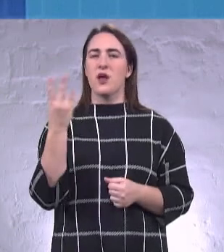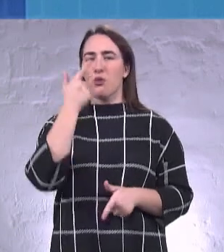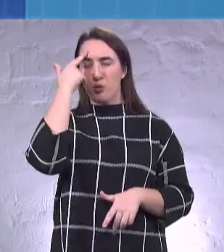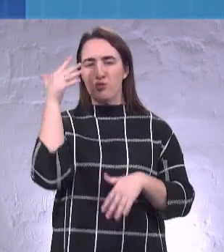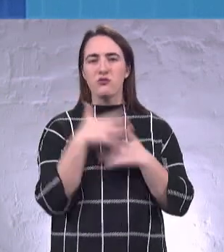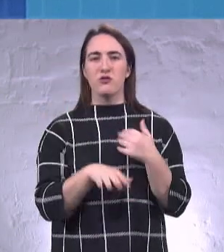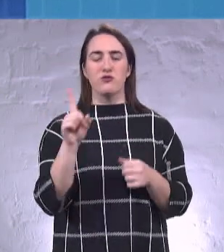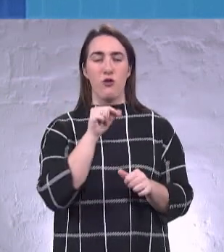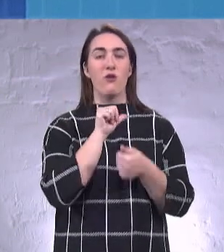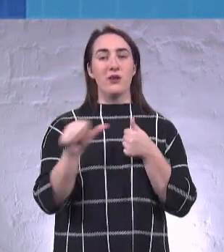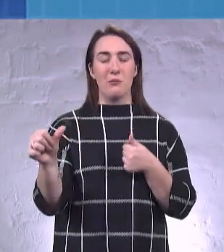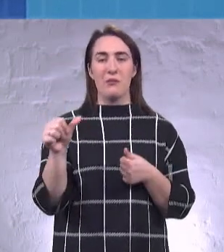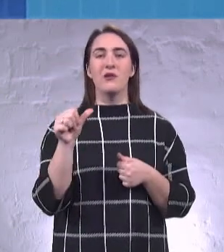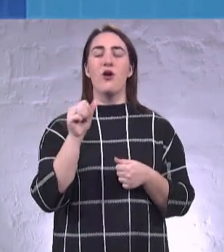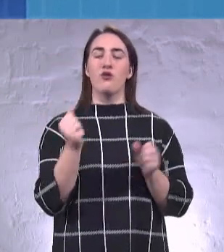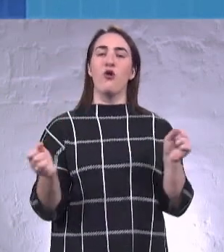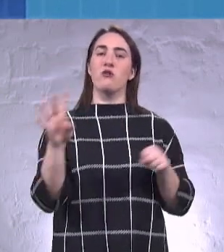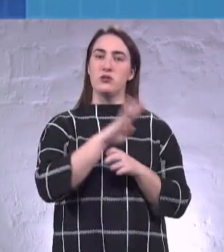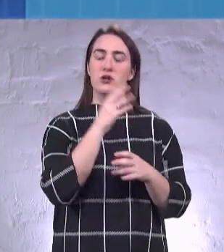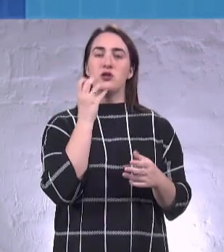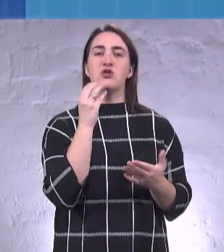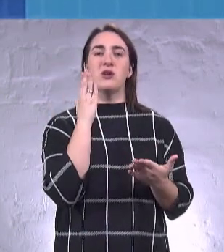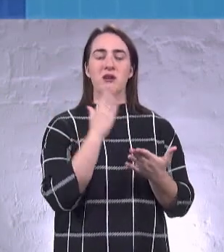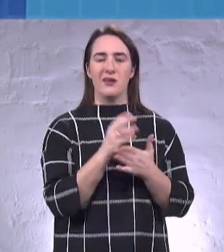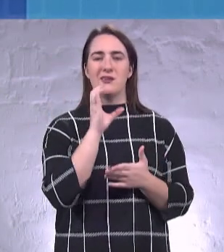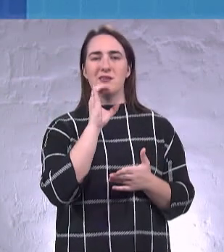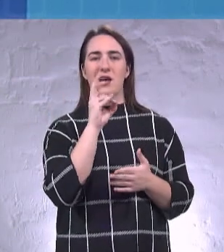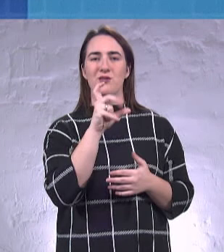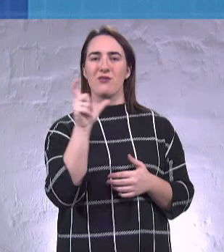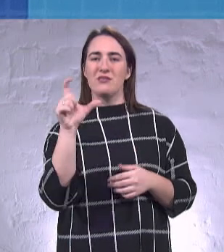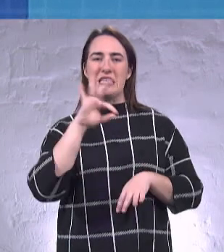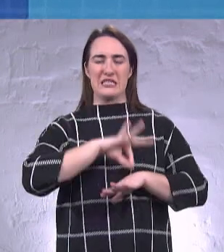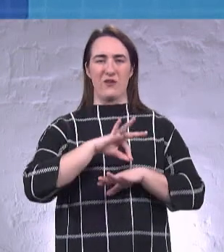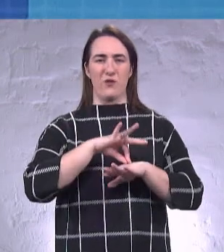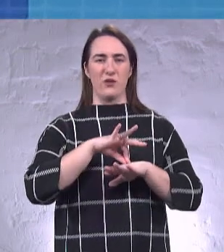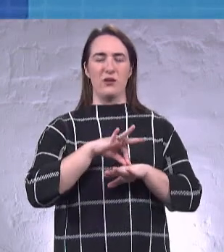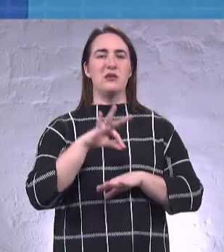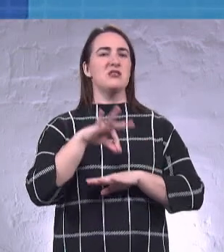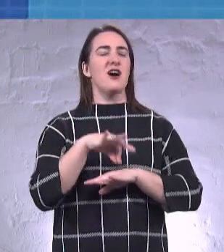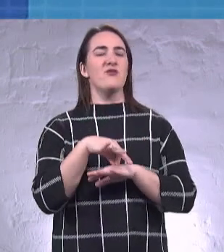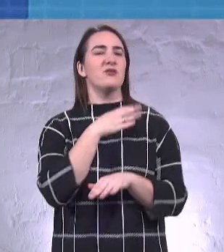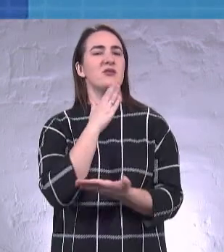що окрім коронавірусу, ще ж є сезонні захворювання. І є захворювання,